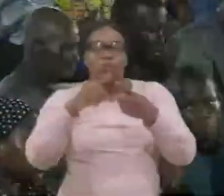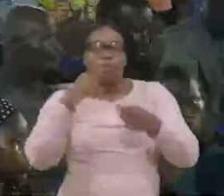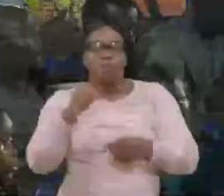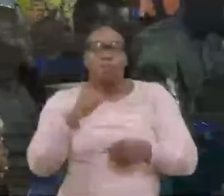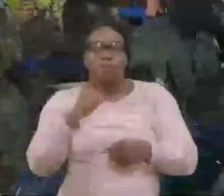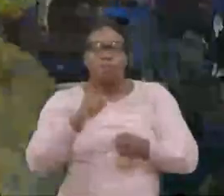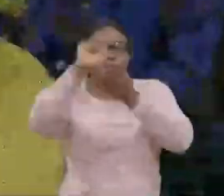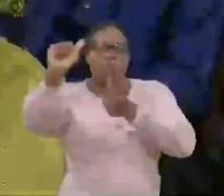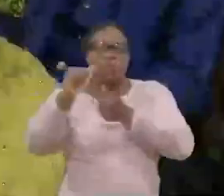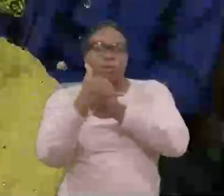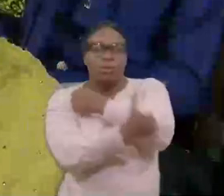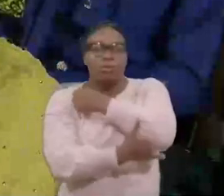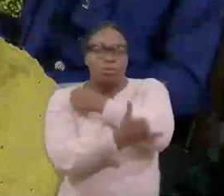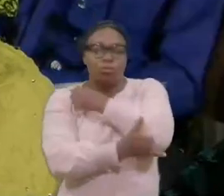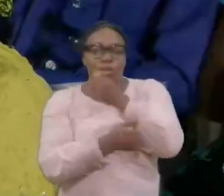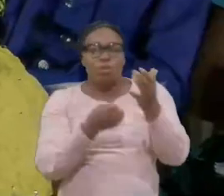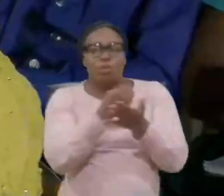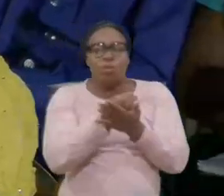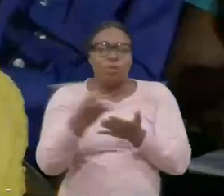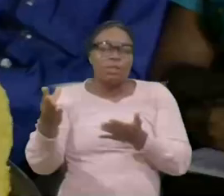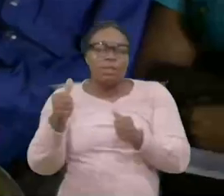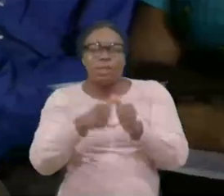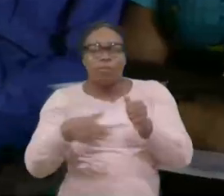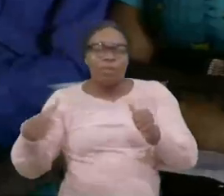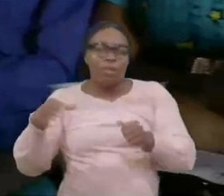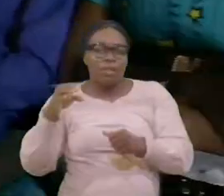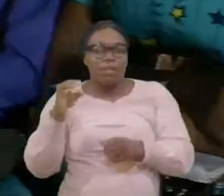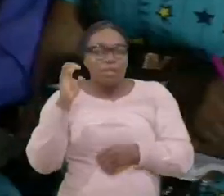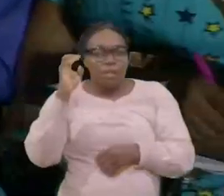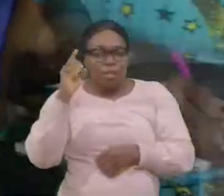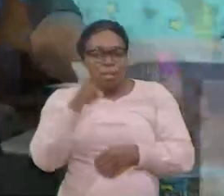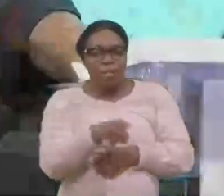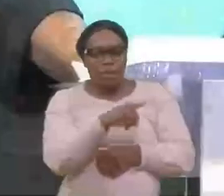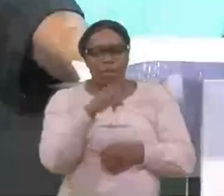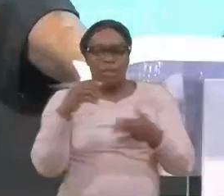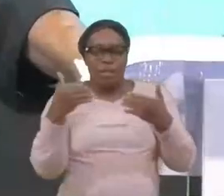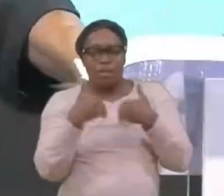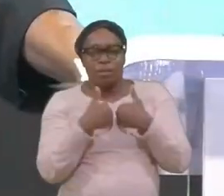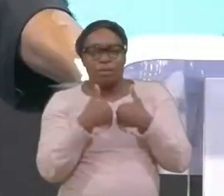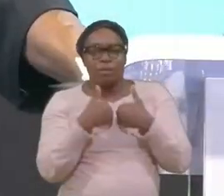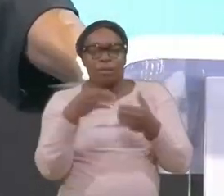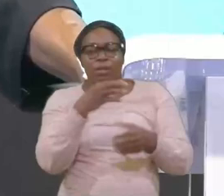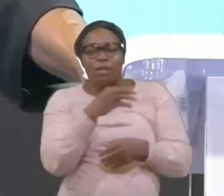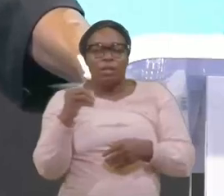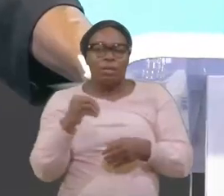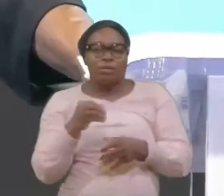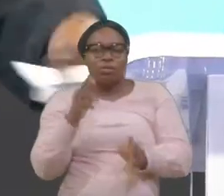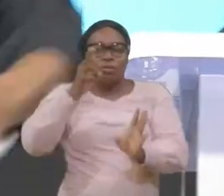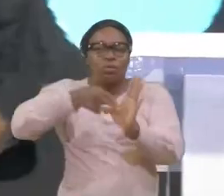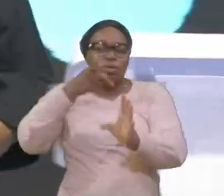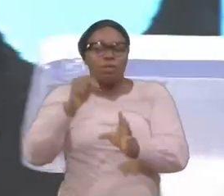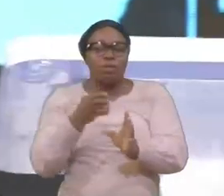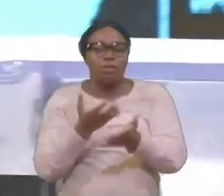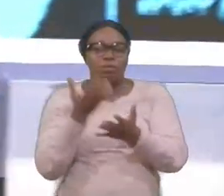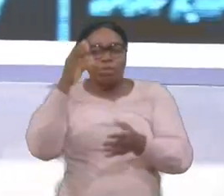Il a dépensé tout ce qu'il avait. a tout gaspillé. Gaspillé tout. ses joints enrichent dans cette